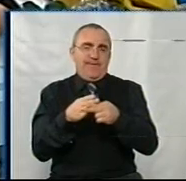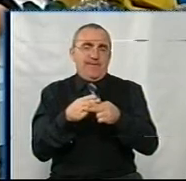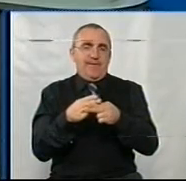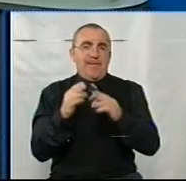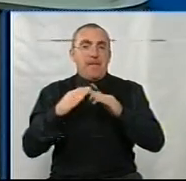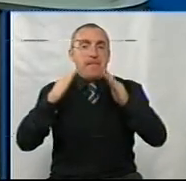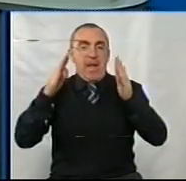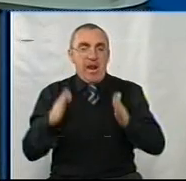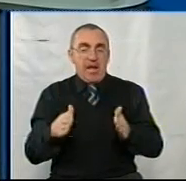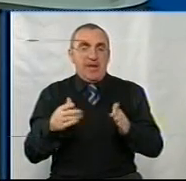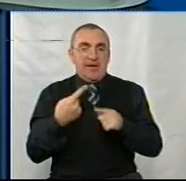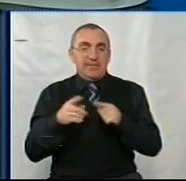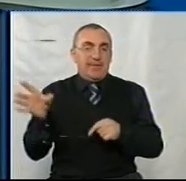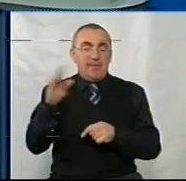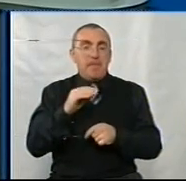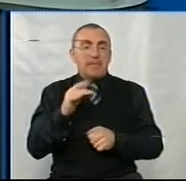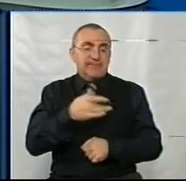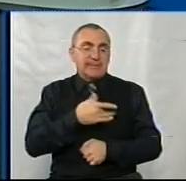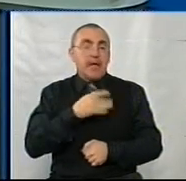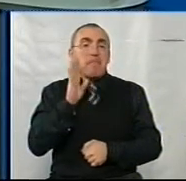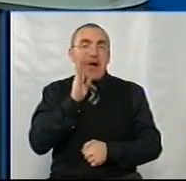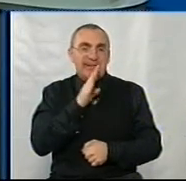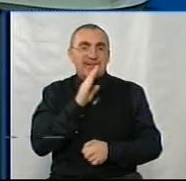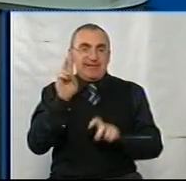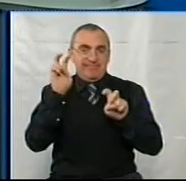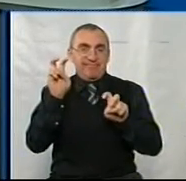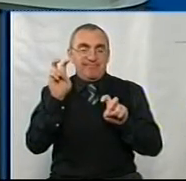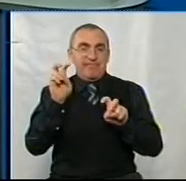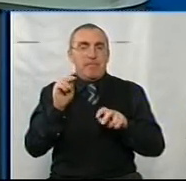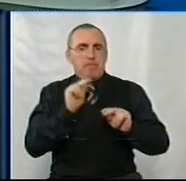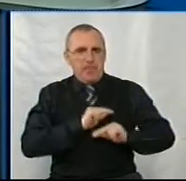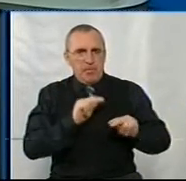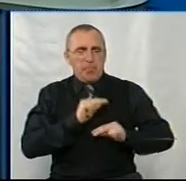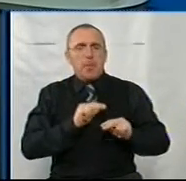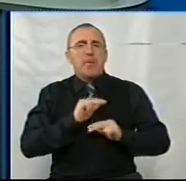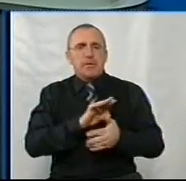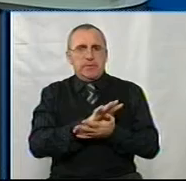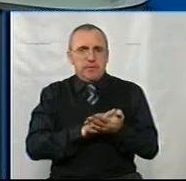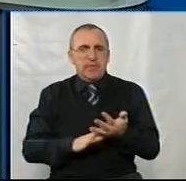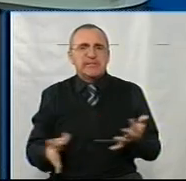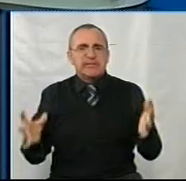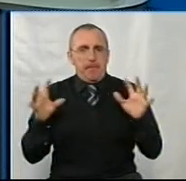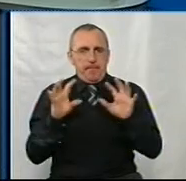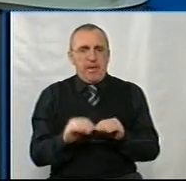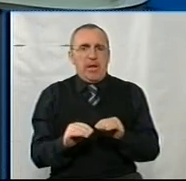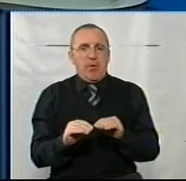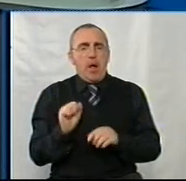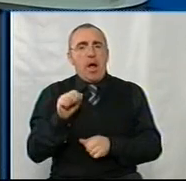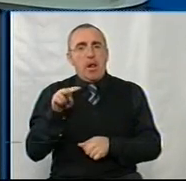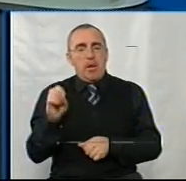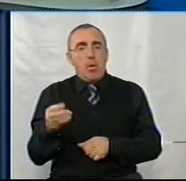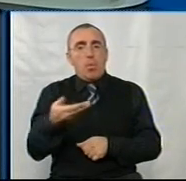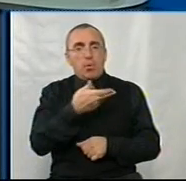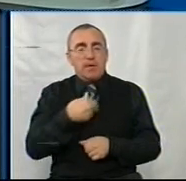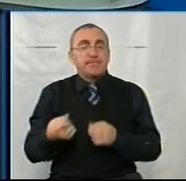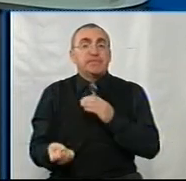Палатка і серця матерію, ми разом працюємо, спільно. Але у